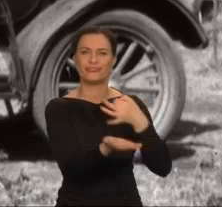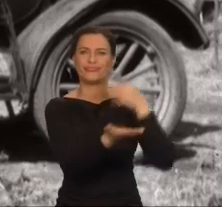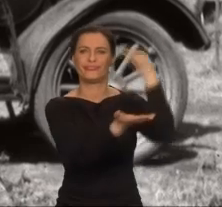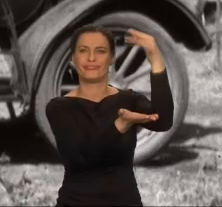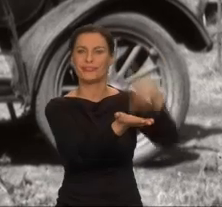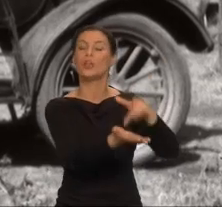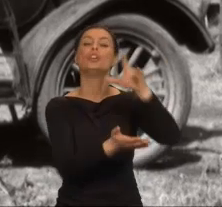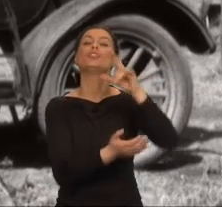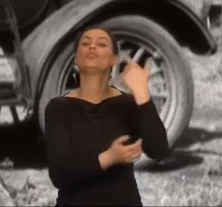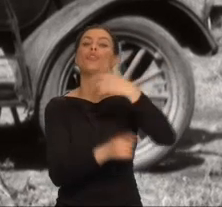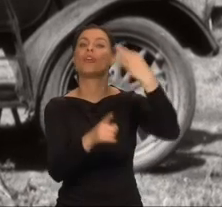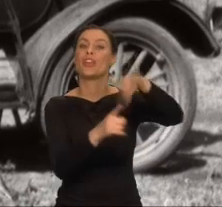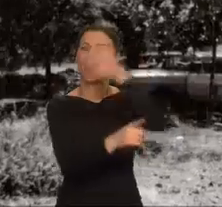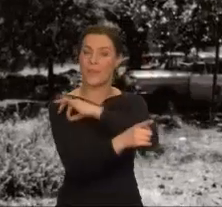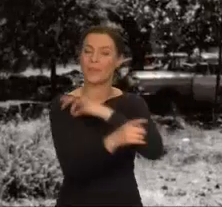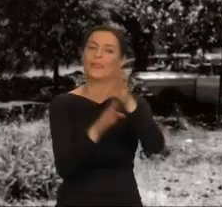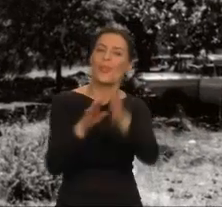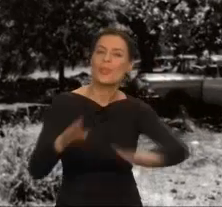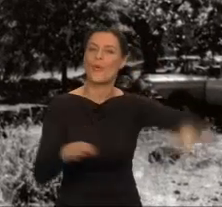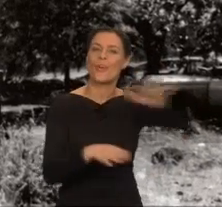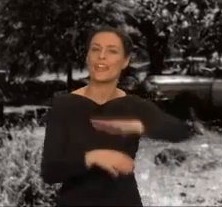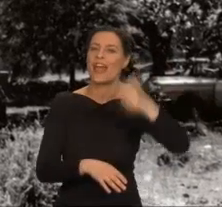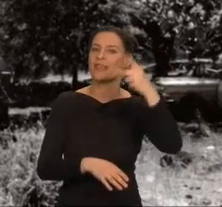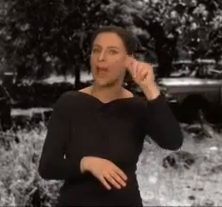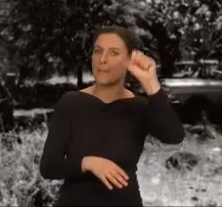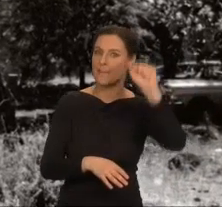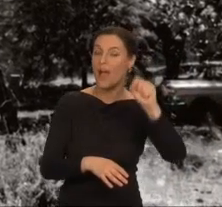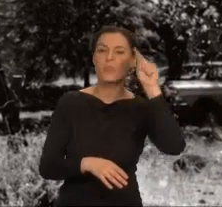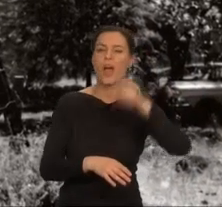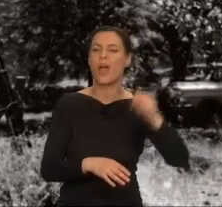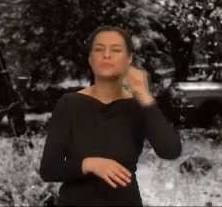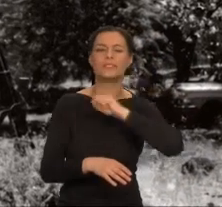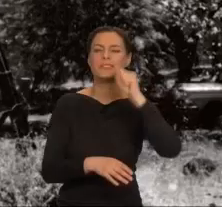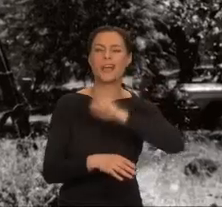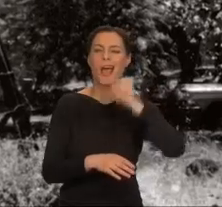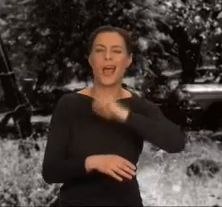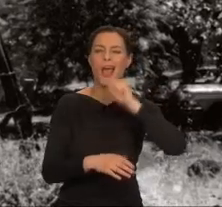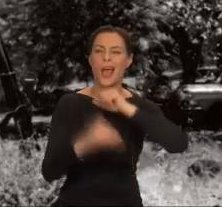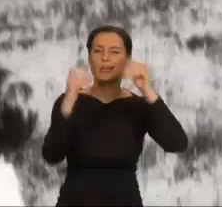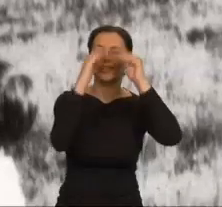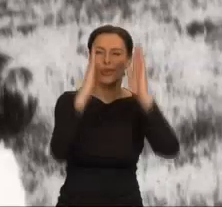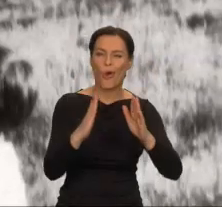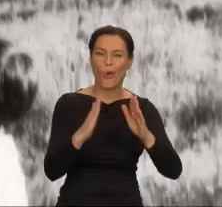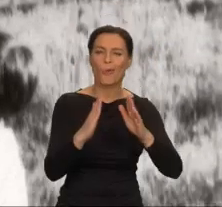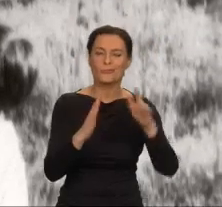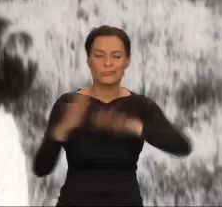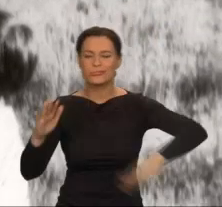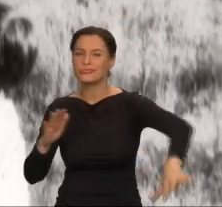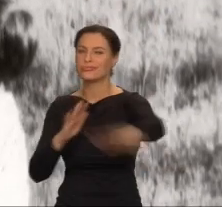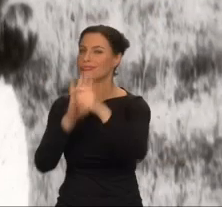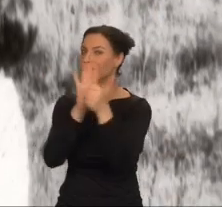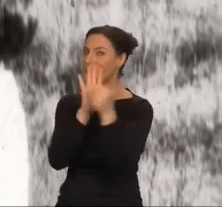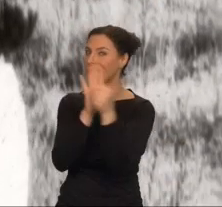doliny Napa. Dawne rancho ze starym domem miało 16 hektarów. Otaczała je dzika przyroda.